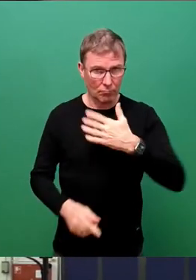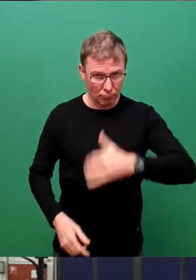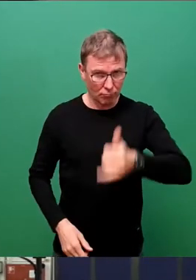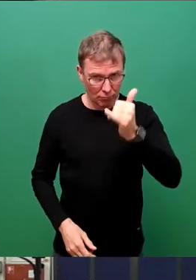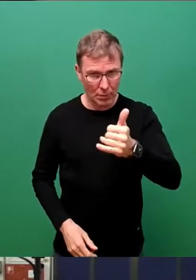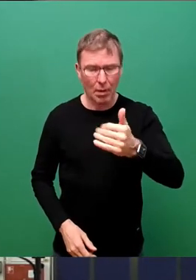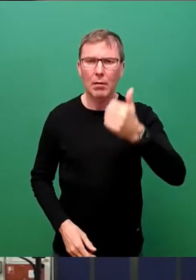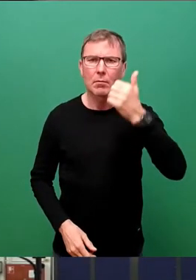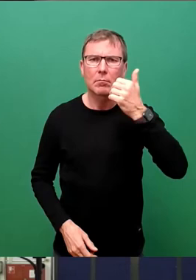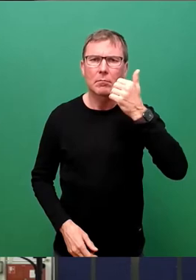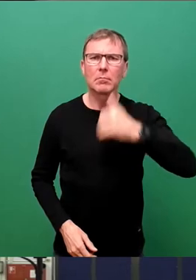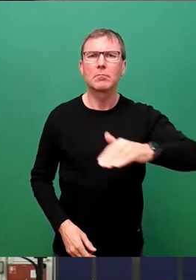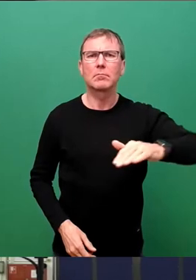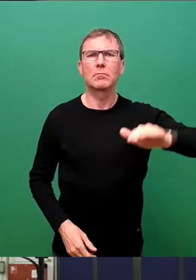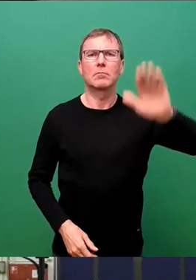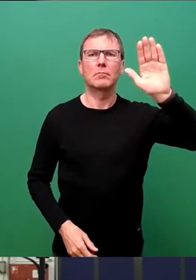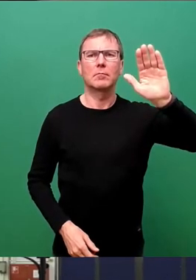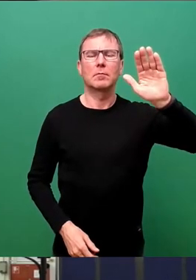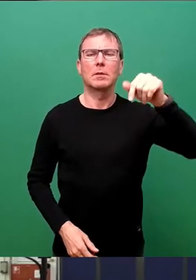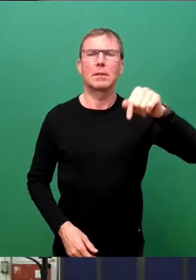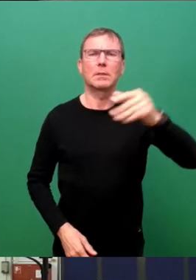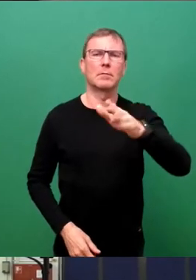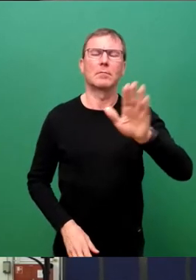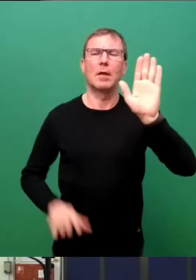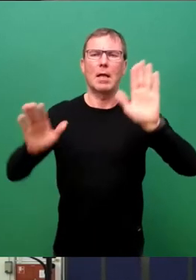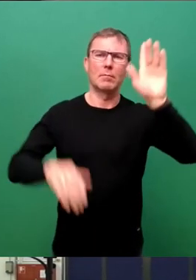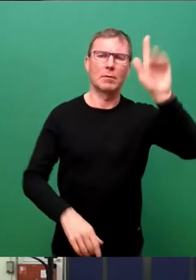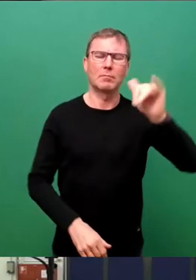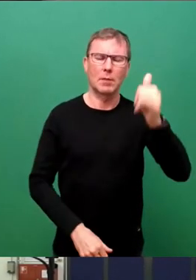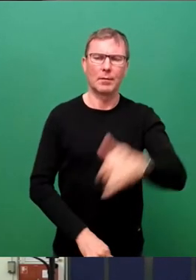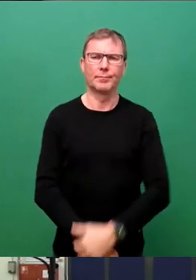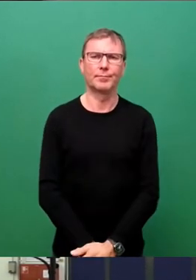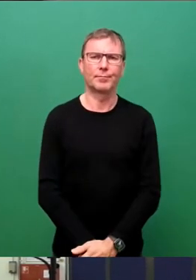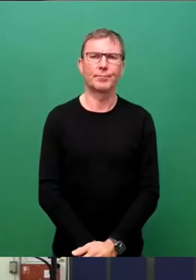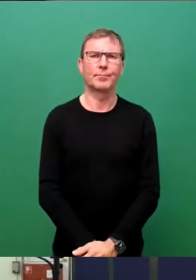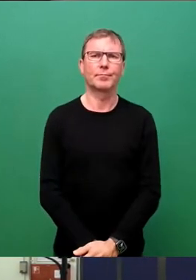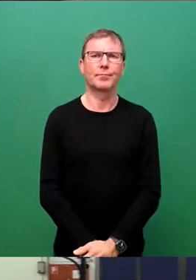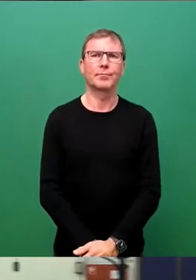8 wäre das dann, aber den bitte ich jetzt um das Stimmzeichen.